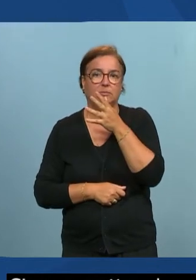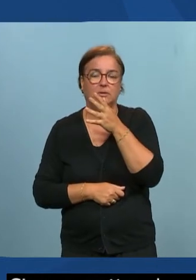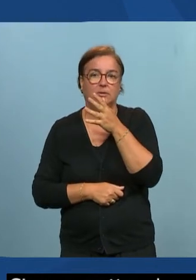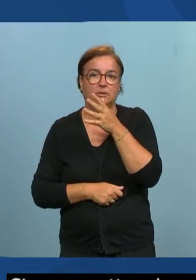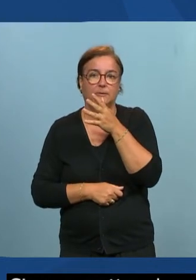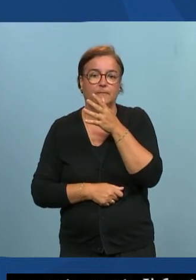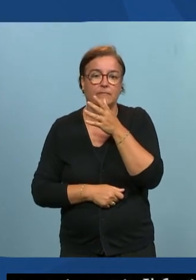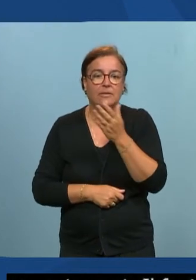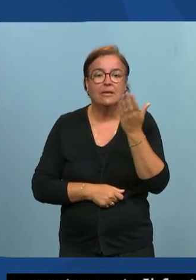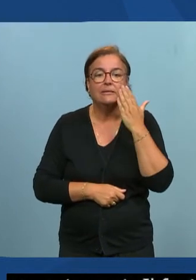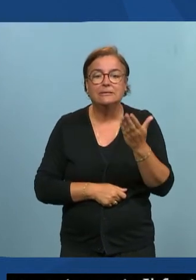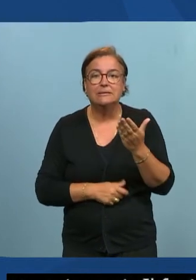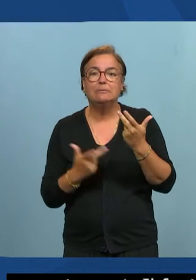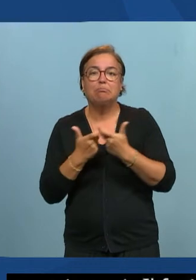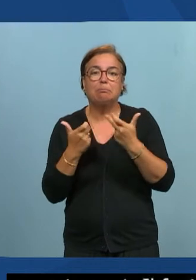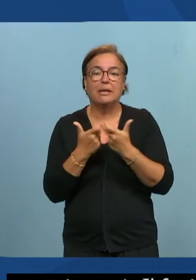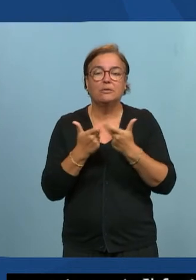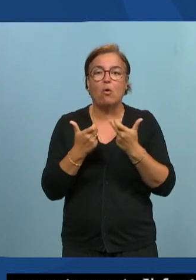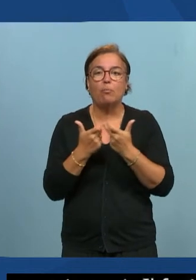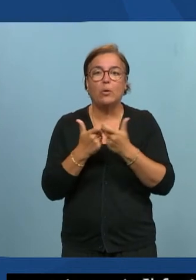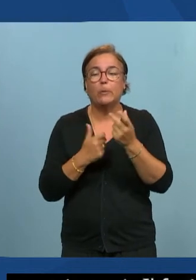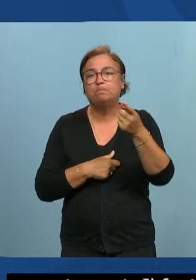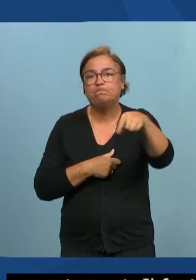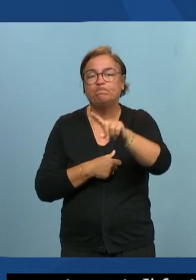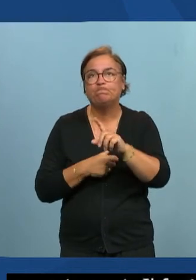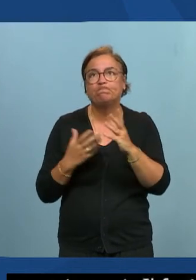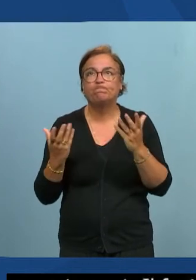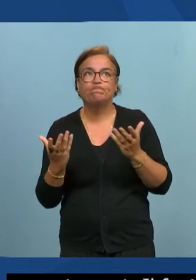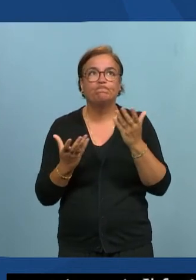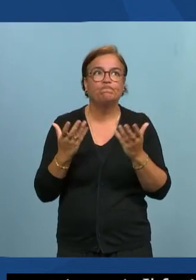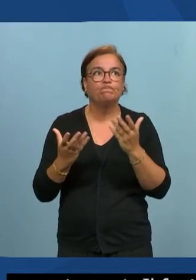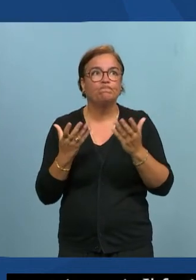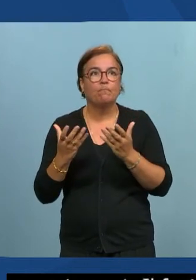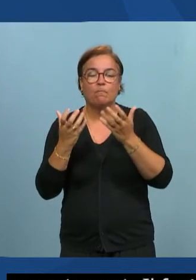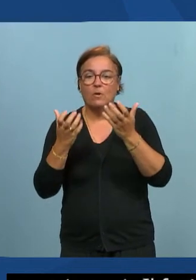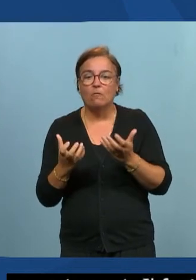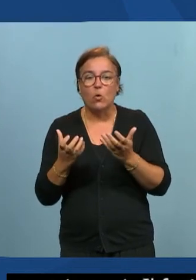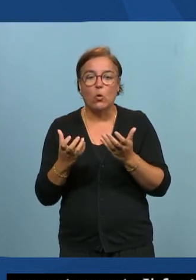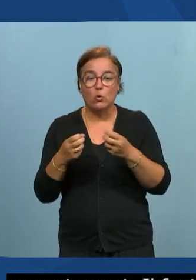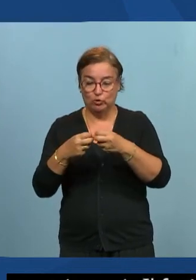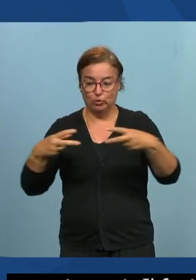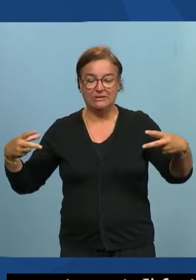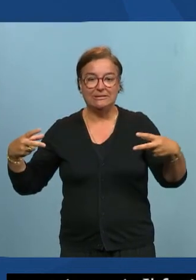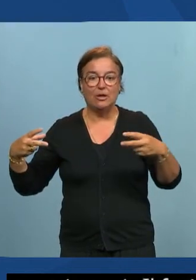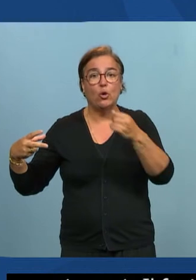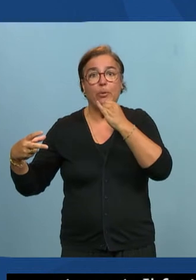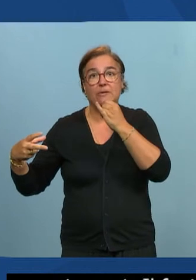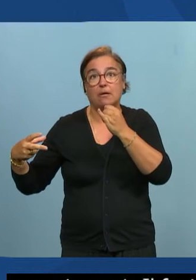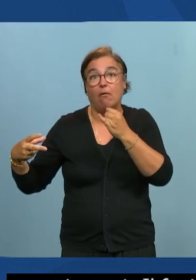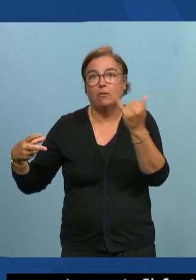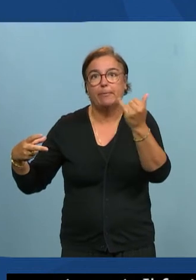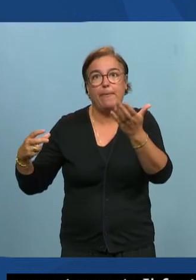si vous voulez pas mettre si vous voulez pas si vous voulez mettre les sous-titres petits autant ne pas les mettre